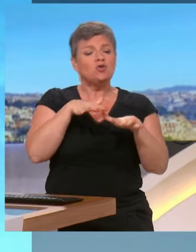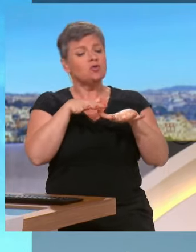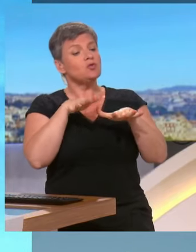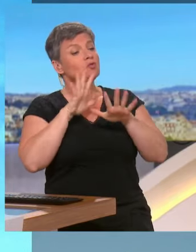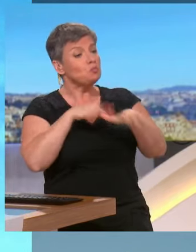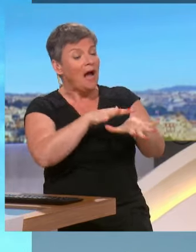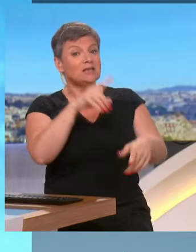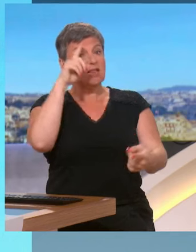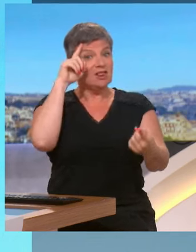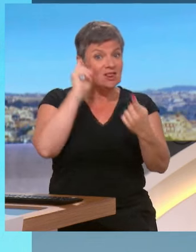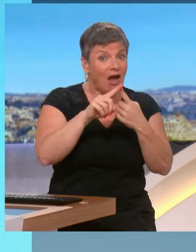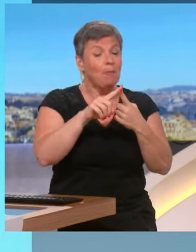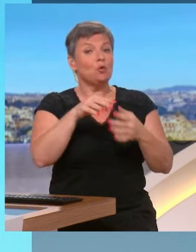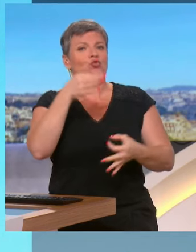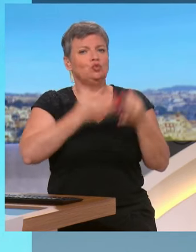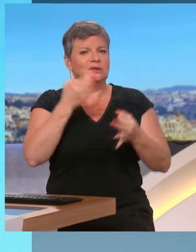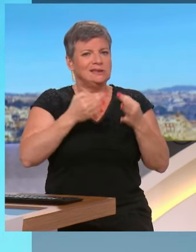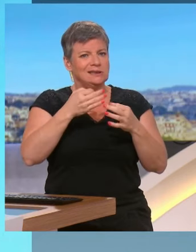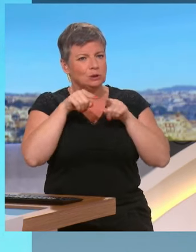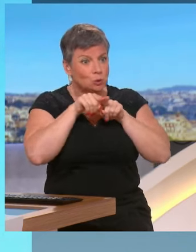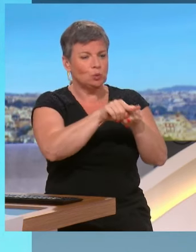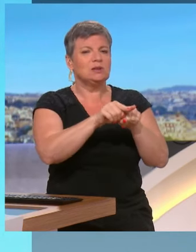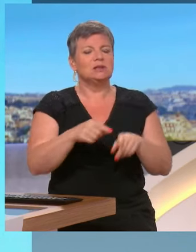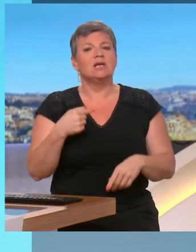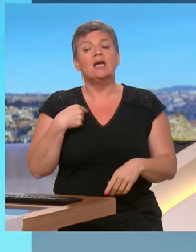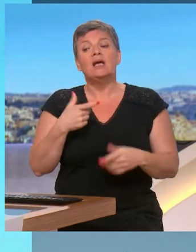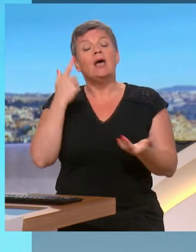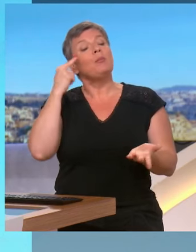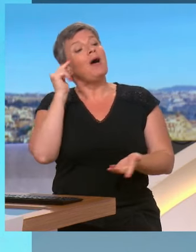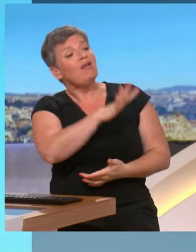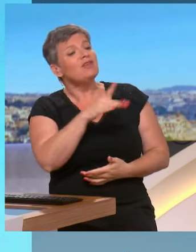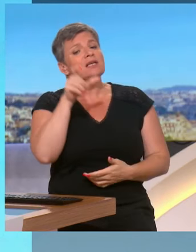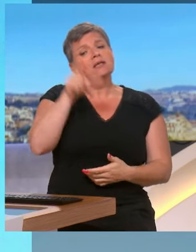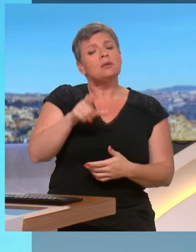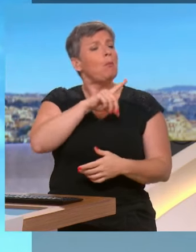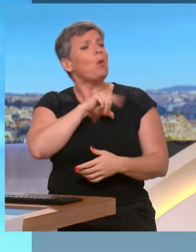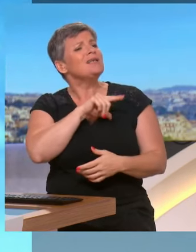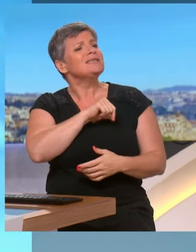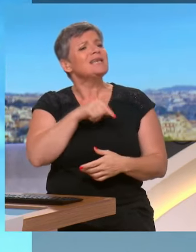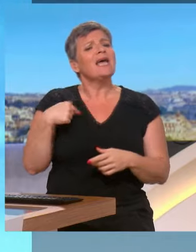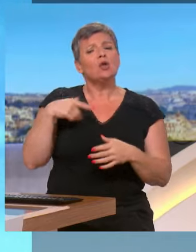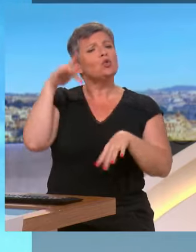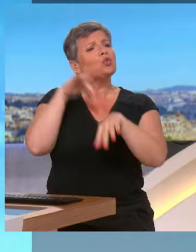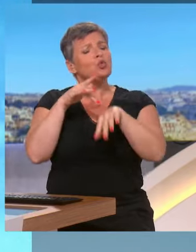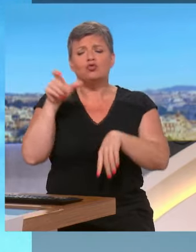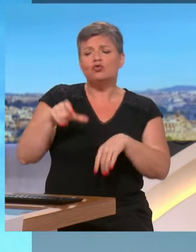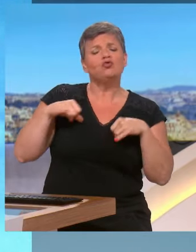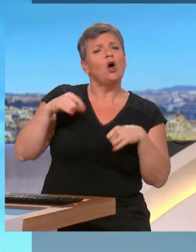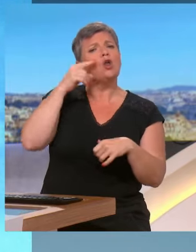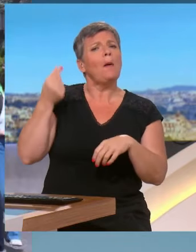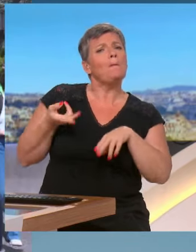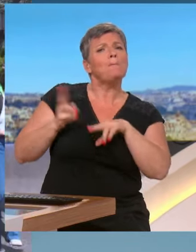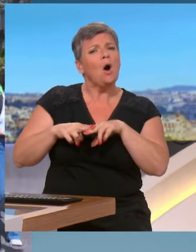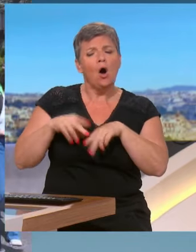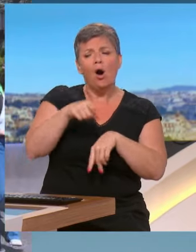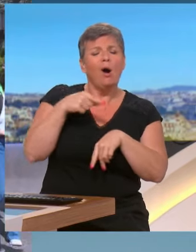la justice, le policier qui a tiré sur le jeune Naël le 27 juin reste en prison ? Est-ce que vous considérez que la justice fait son travail en